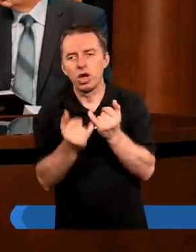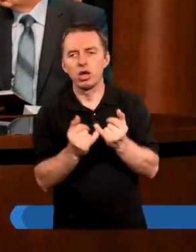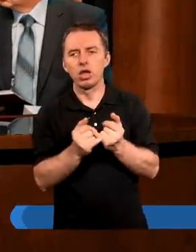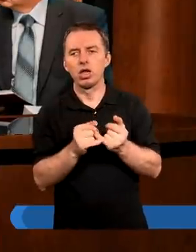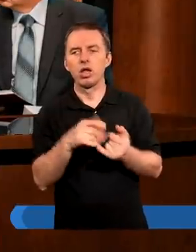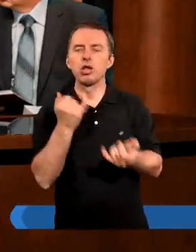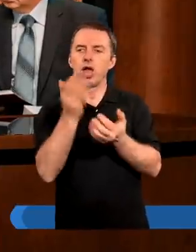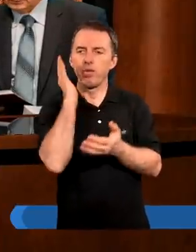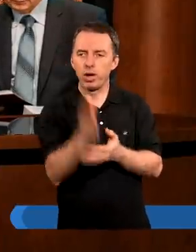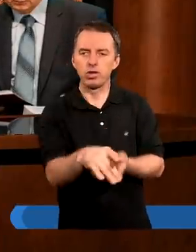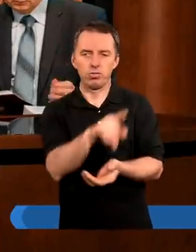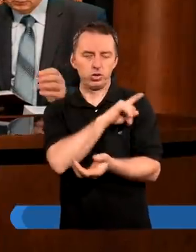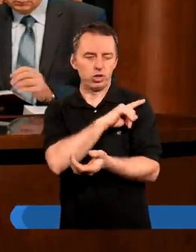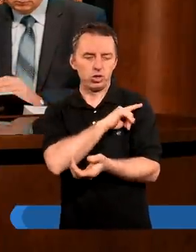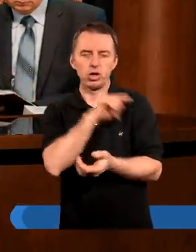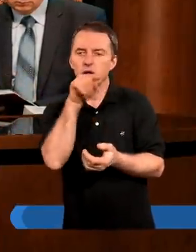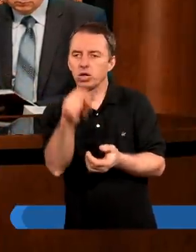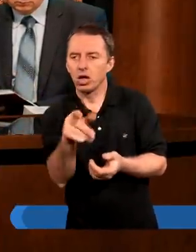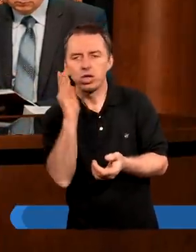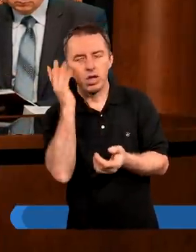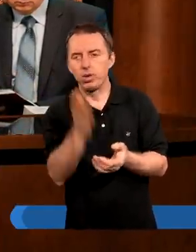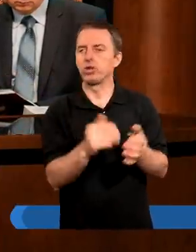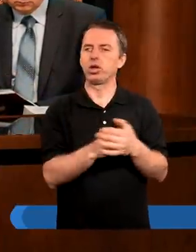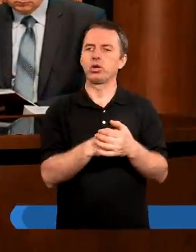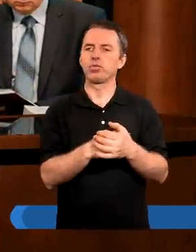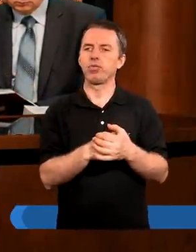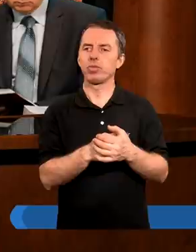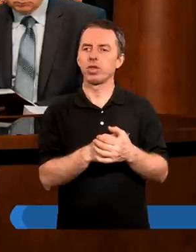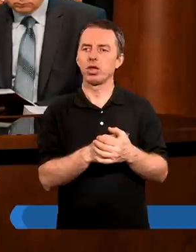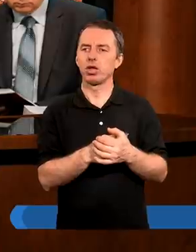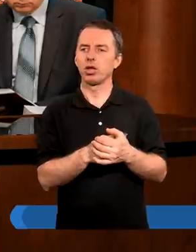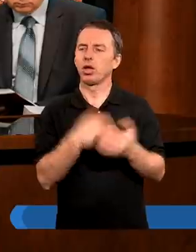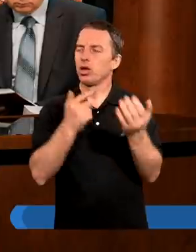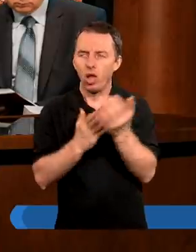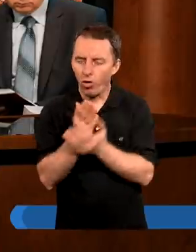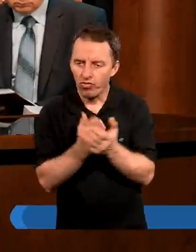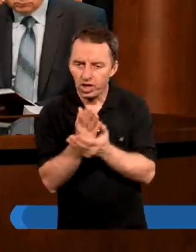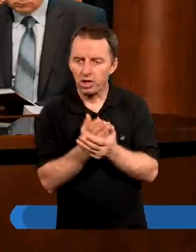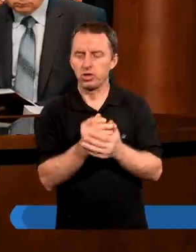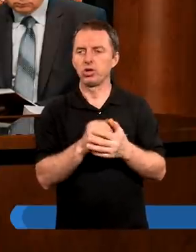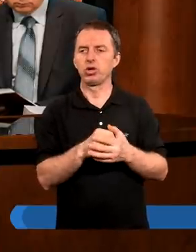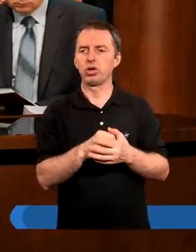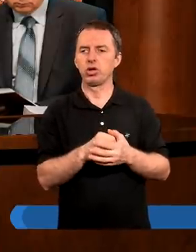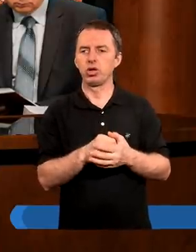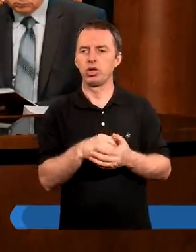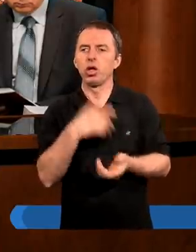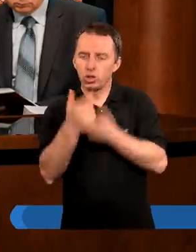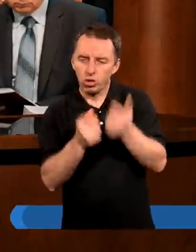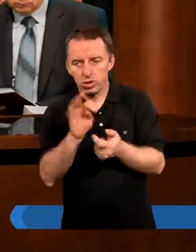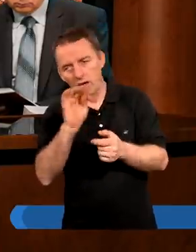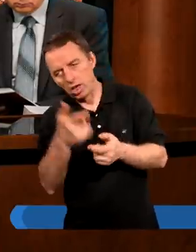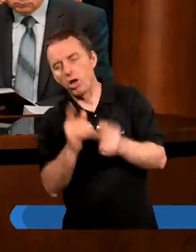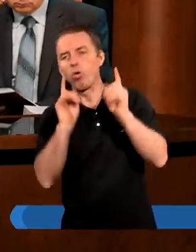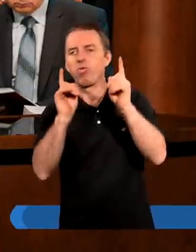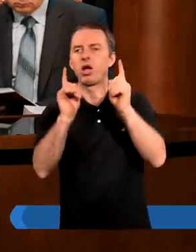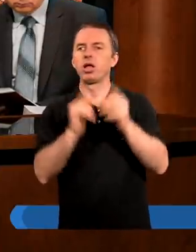nie będziesz przestrzegał tego, nie będziesz po prostu nie uwierzysz mi i zrobisz to tak, jak ty